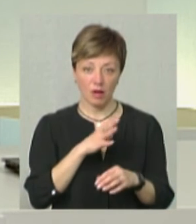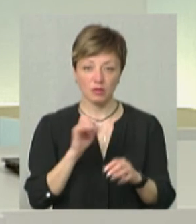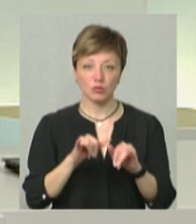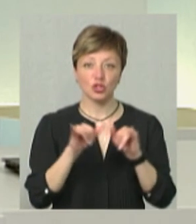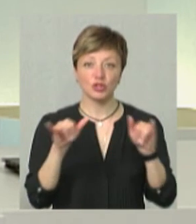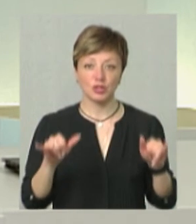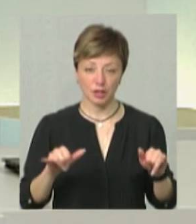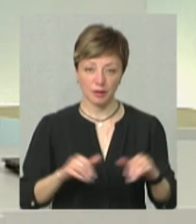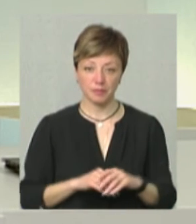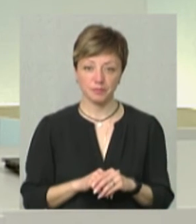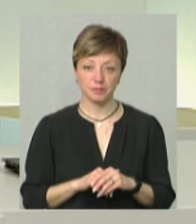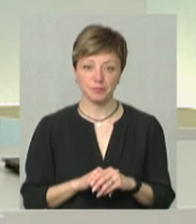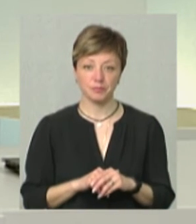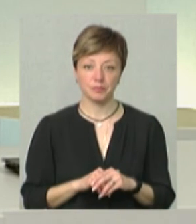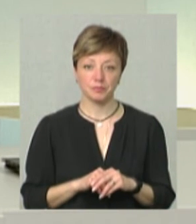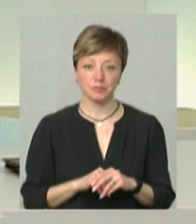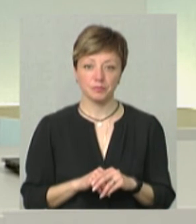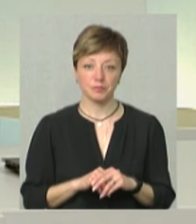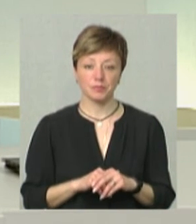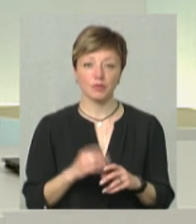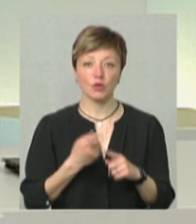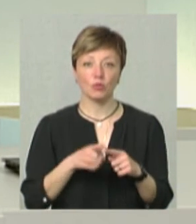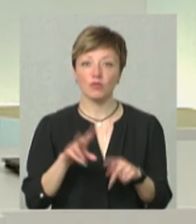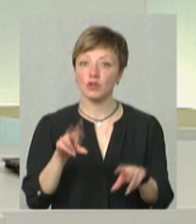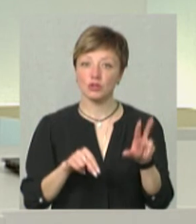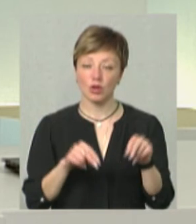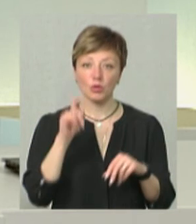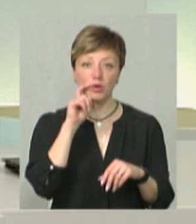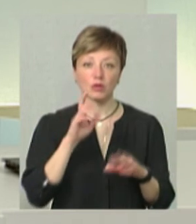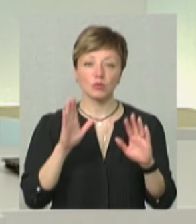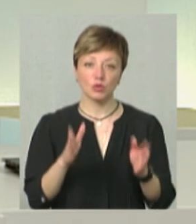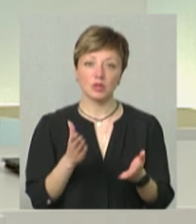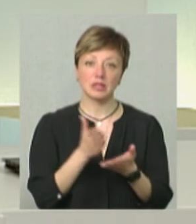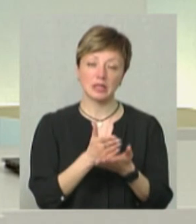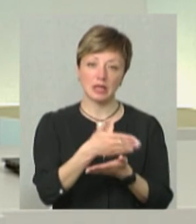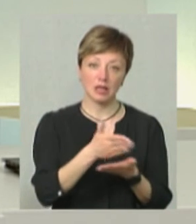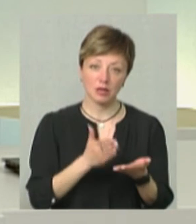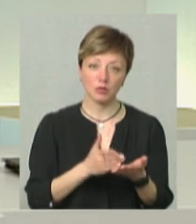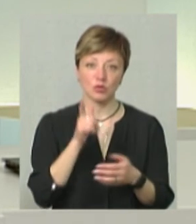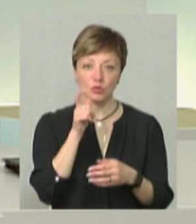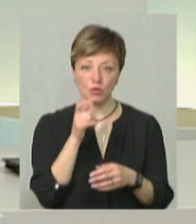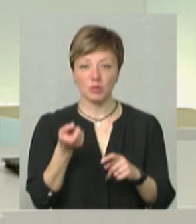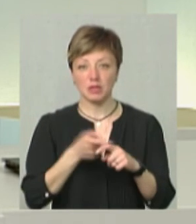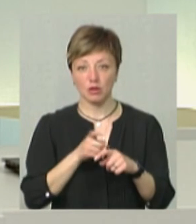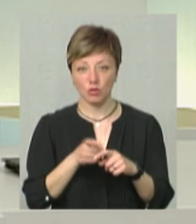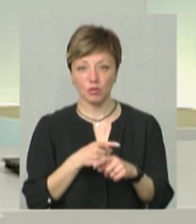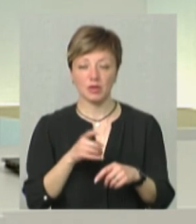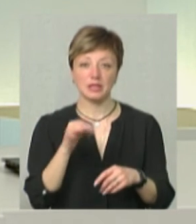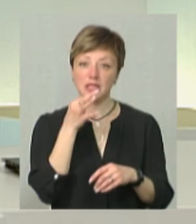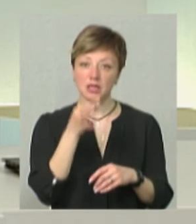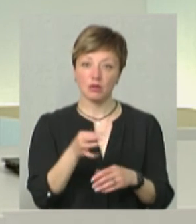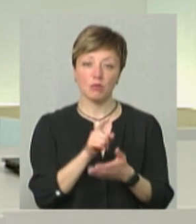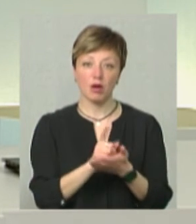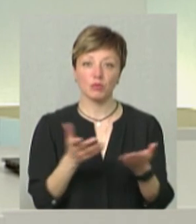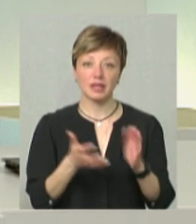навіть збільшення, певне, буде. Тому я вважаю, що Україна буде і з хлібом, і з цукром, і з картоплою. сказати, що